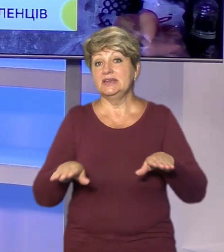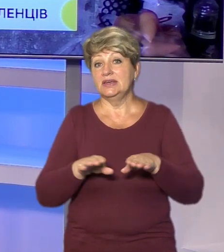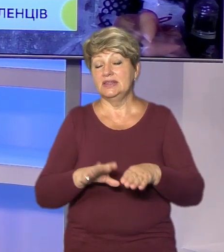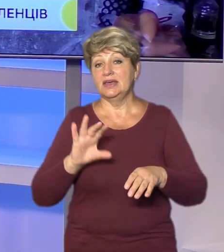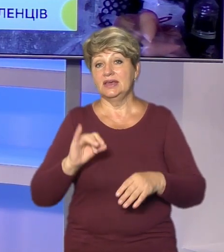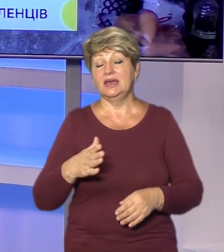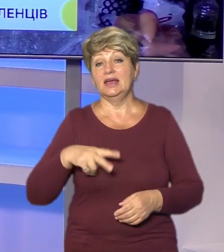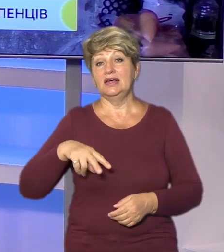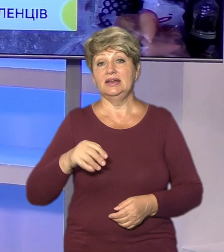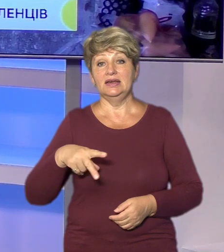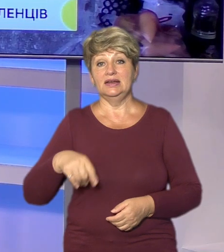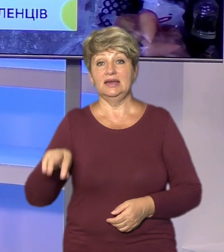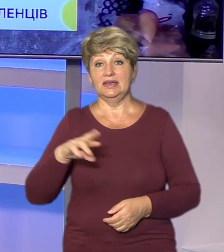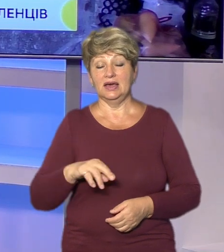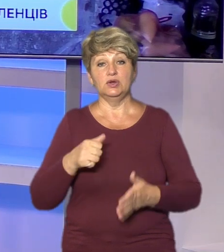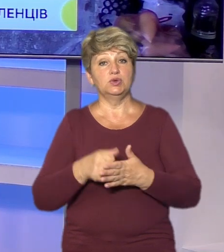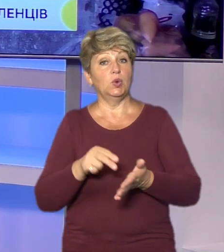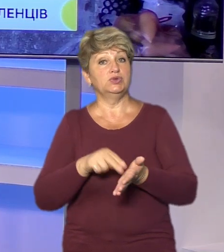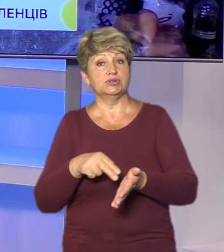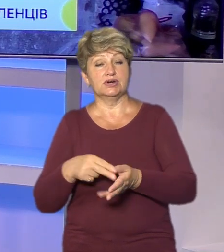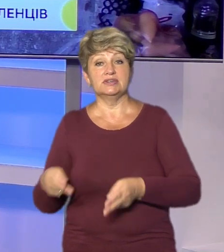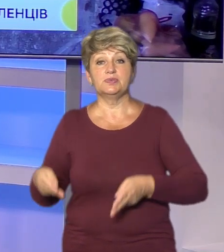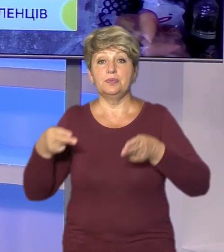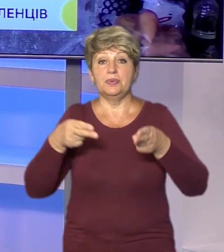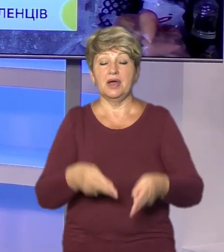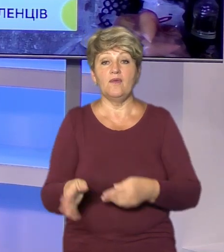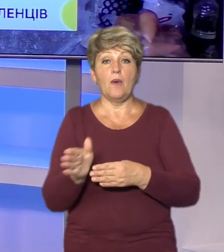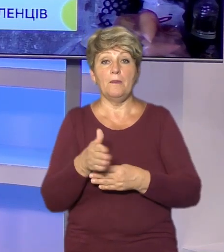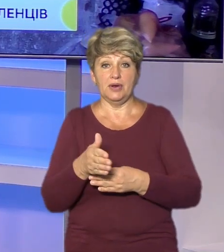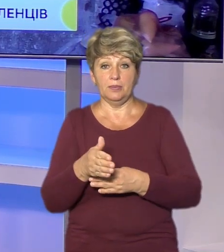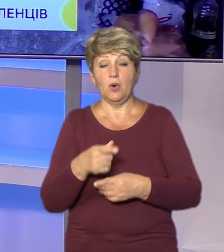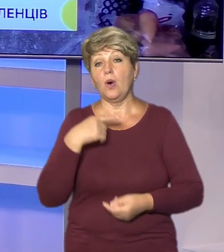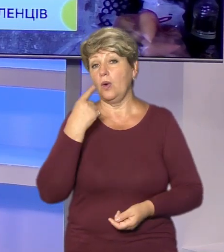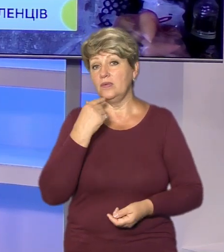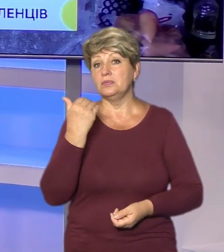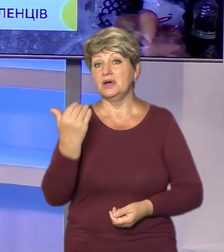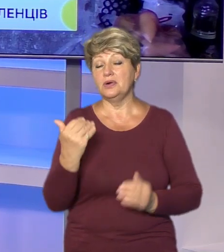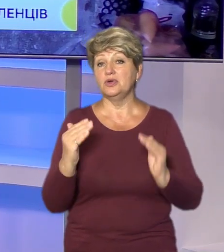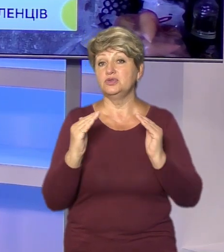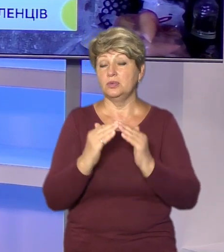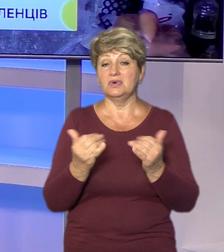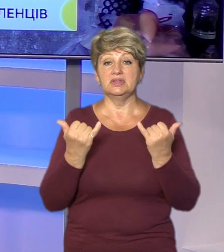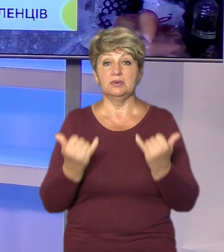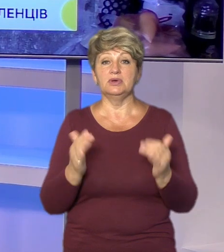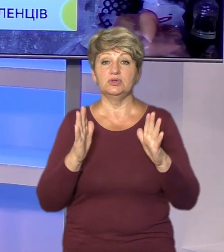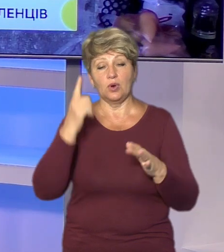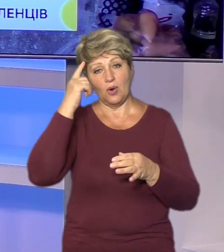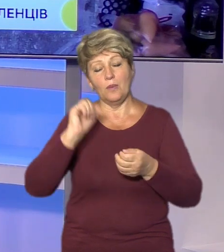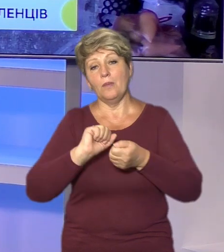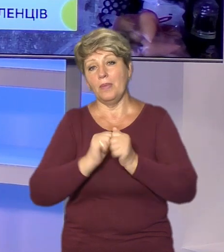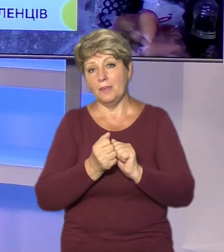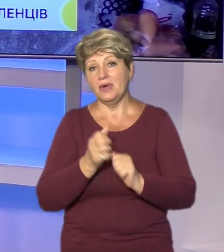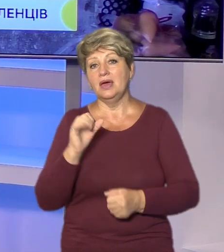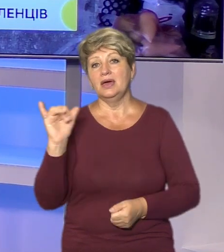сюжету Лілія Мазенко. До Черкащин жінка приїхала із Маріуполя. Говорить, її будинок тепер лише у пам'яті та